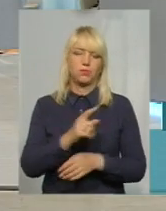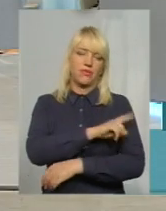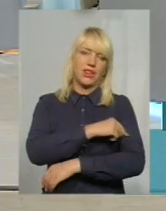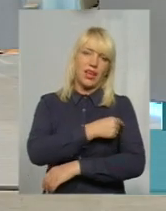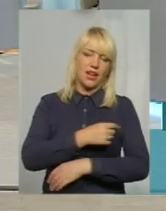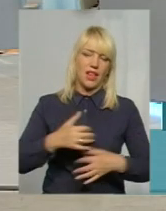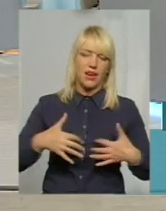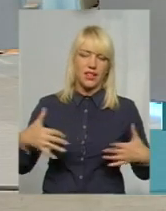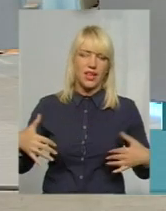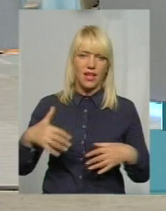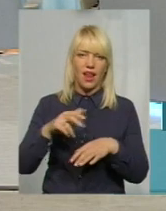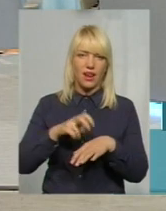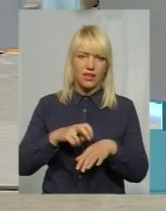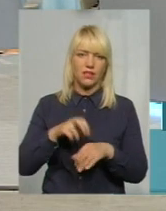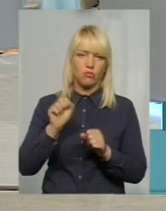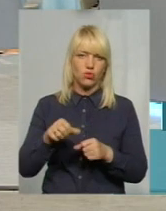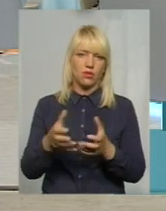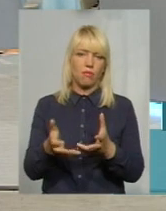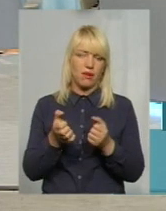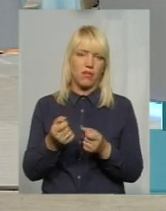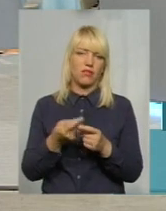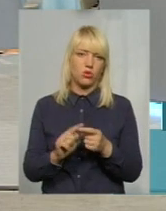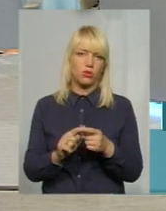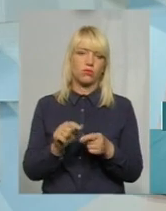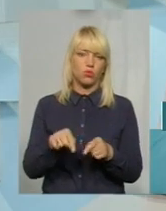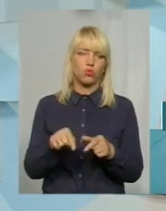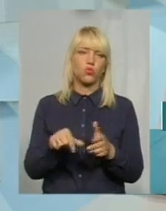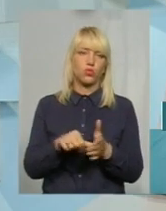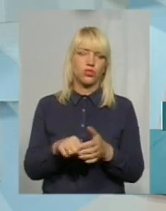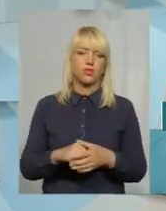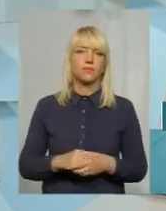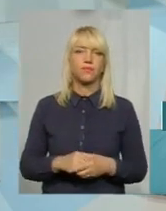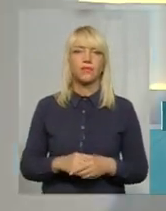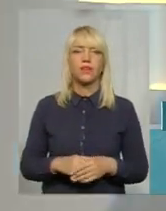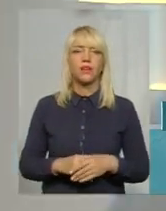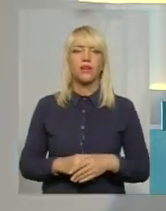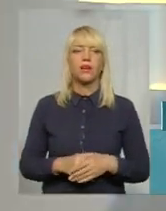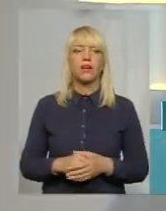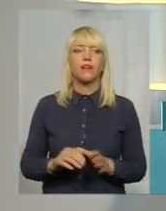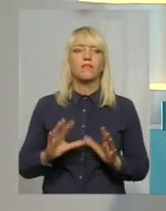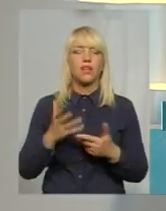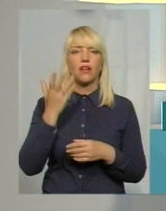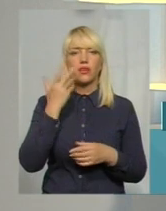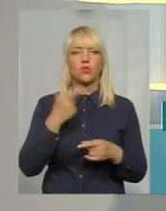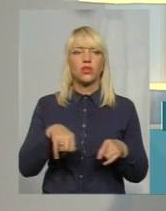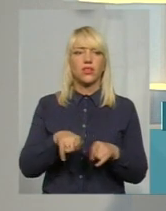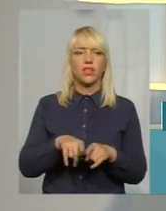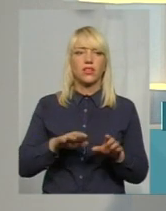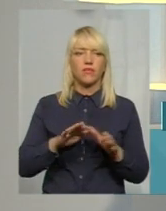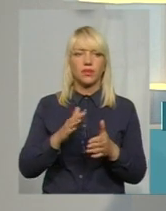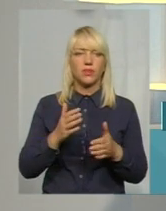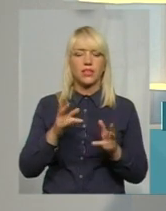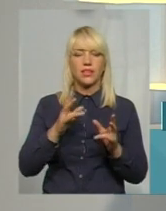прийняти участь в комісії. Ну, і обов'язково голова села, і представник. взагалі, коли такі випадки трапляються, практикують все ж таки